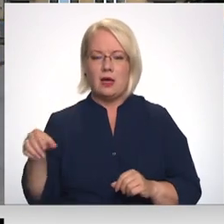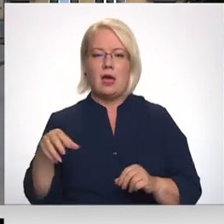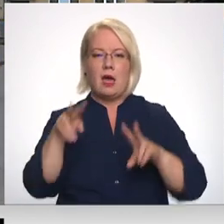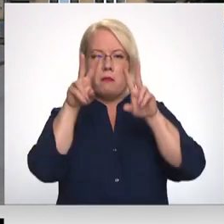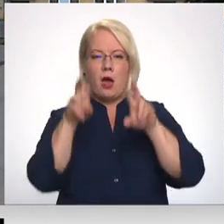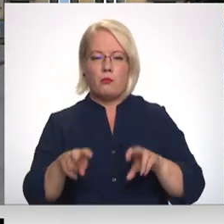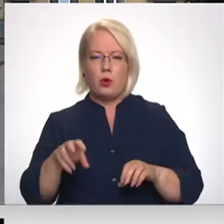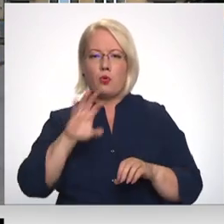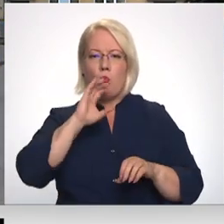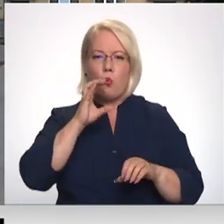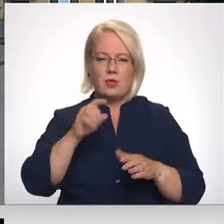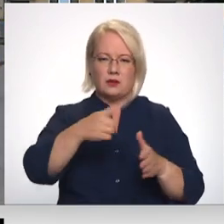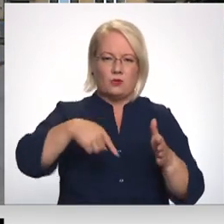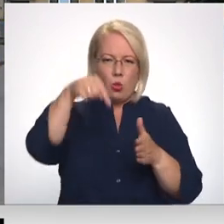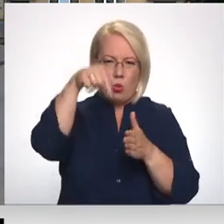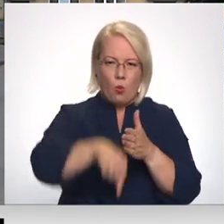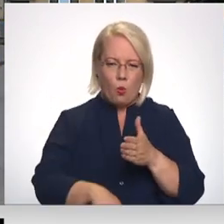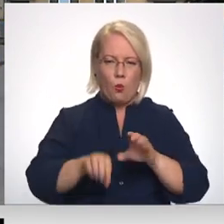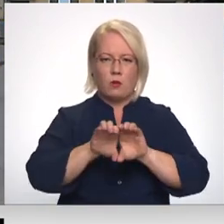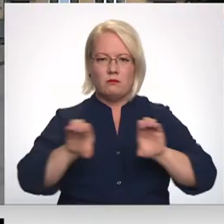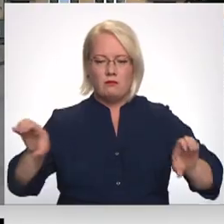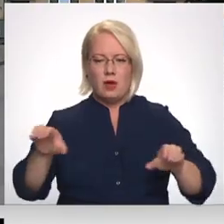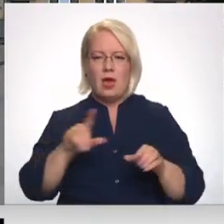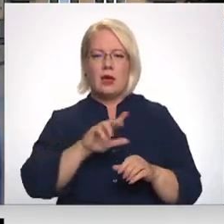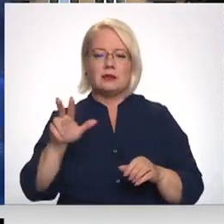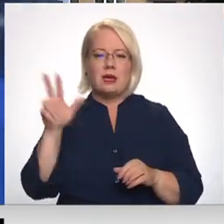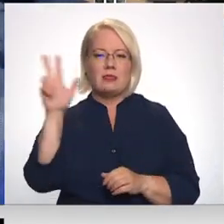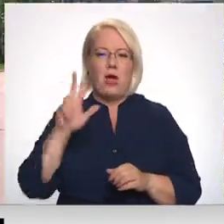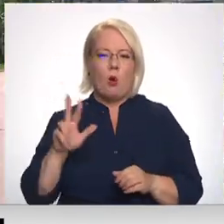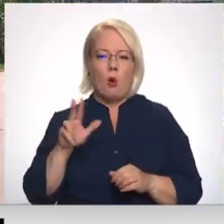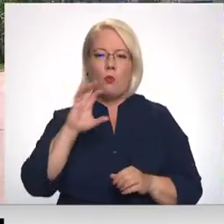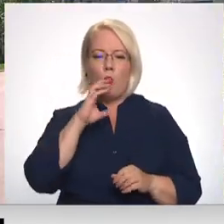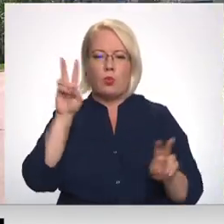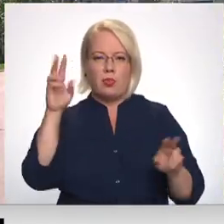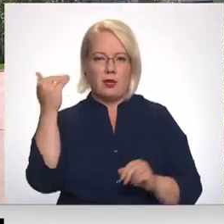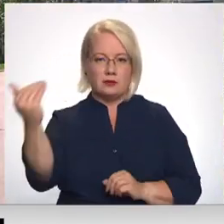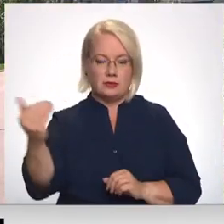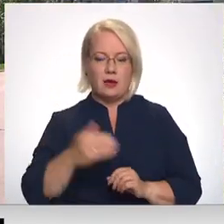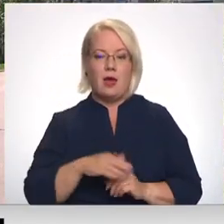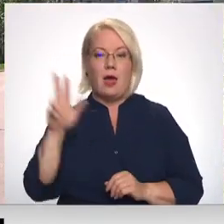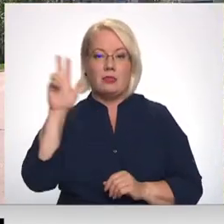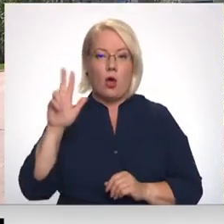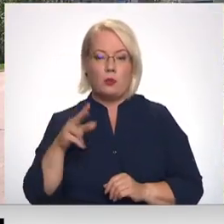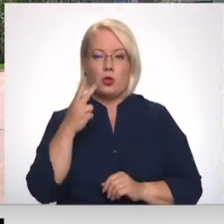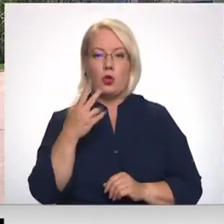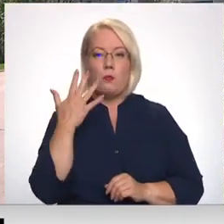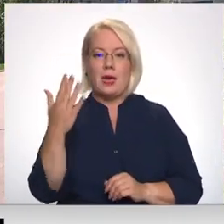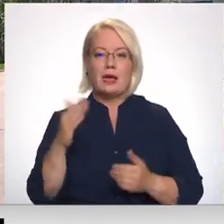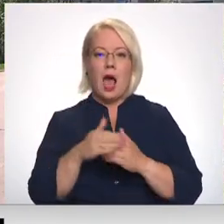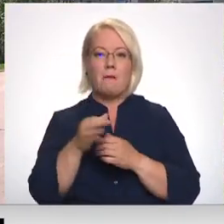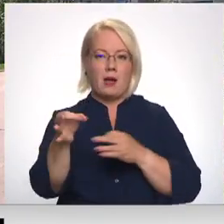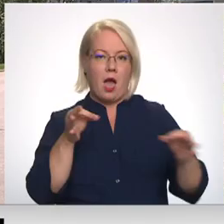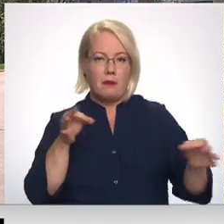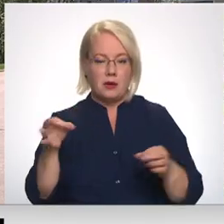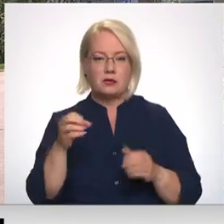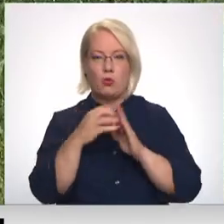kanalizācijas ākās lūku, kuri atrodas siejā Daugavpils ūdens piedarības robežas. Daugavpil ir 25 apgājumas, no kurām 19